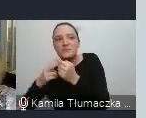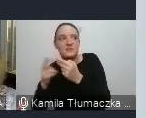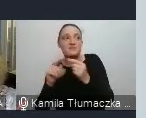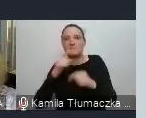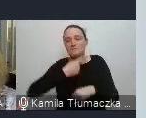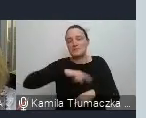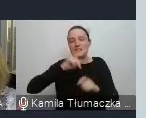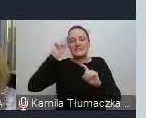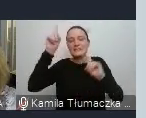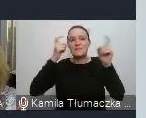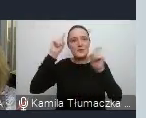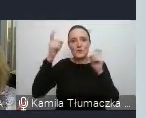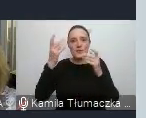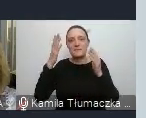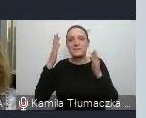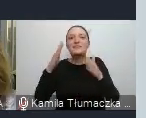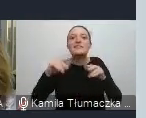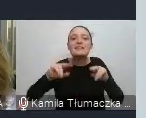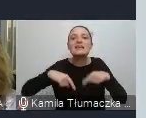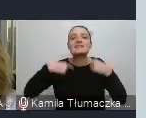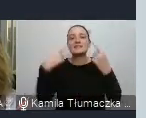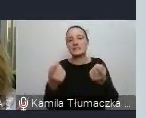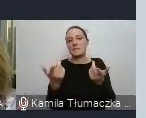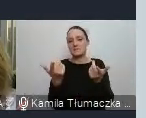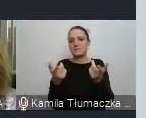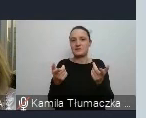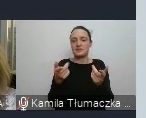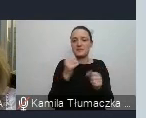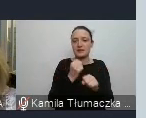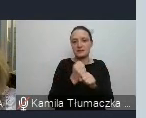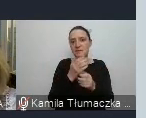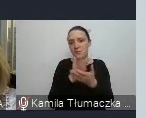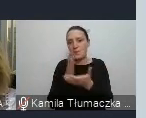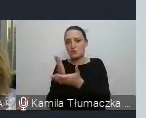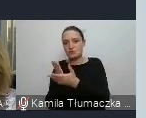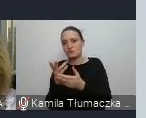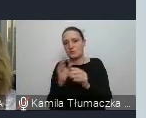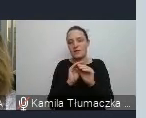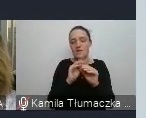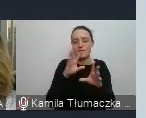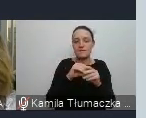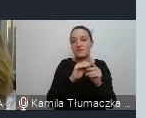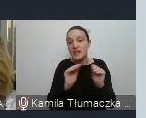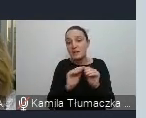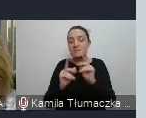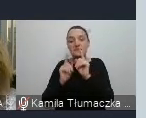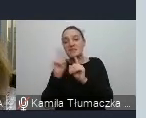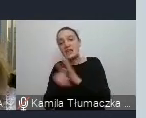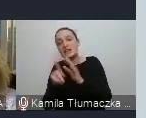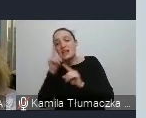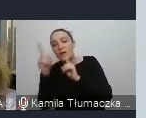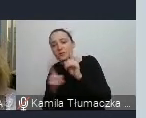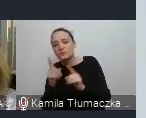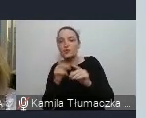tworzeniu kolejnych rzeczy, które będą Państwu pomocne w terapii, zarówno nauczycielom, jak i rodzicom.